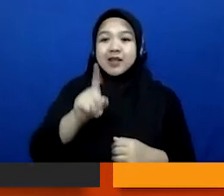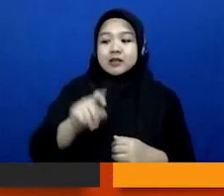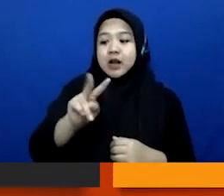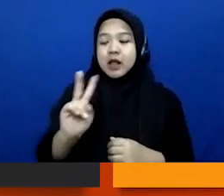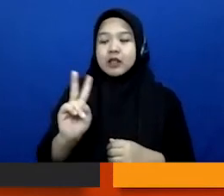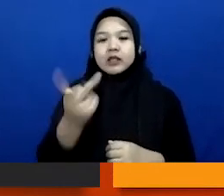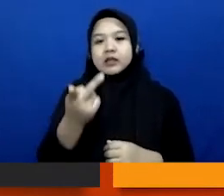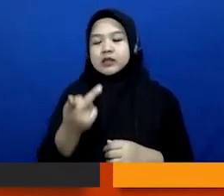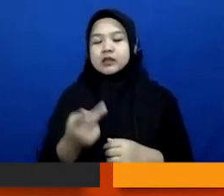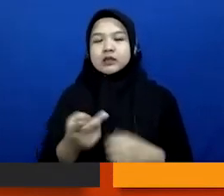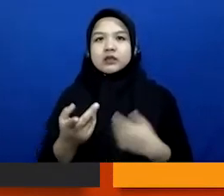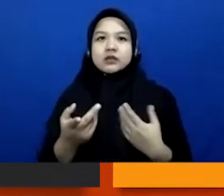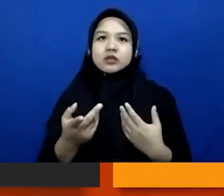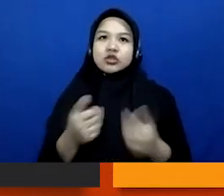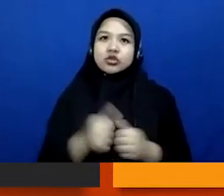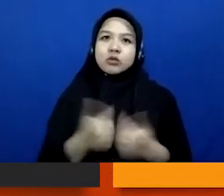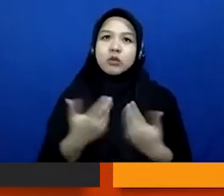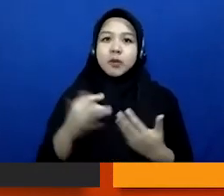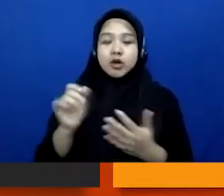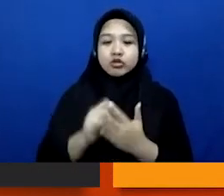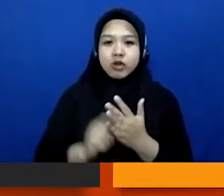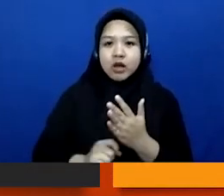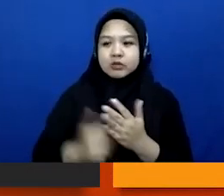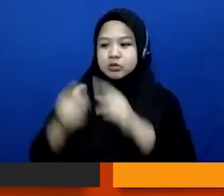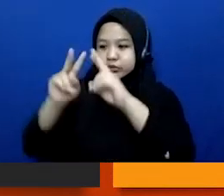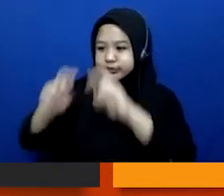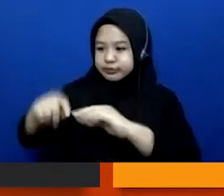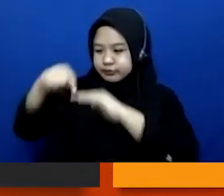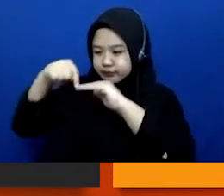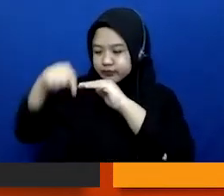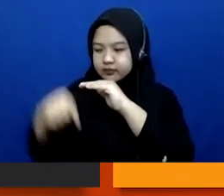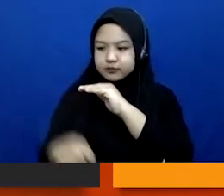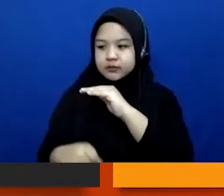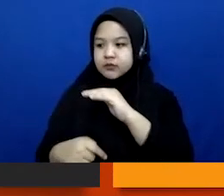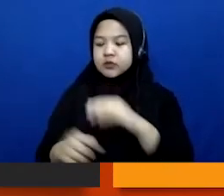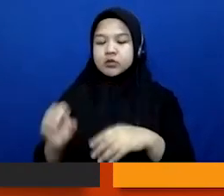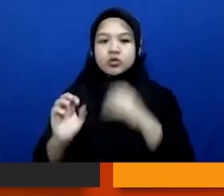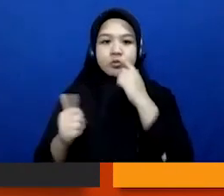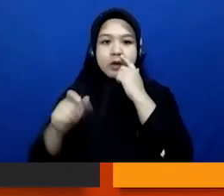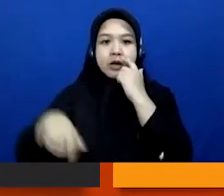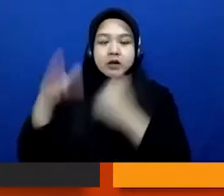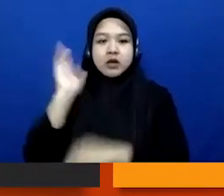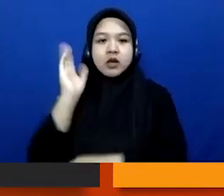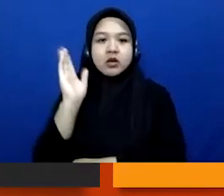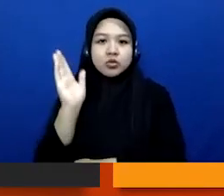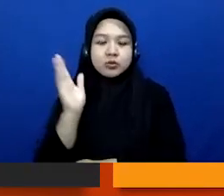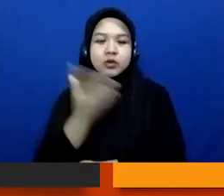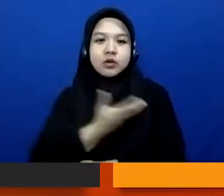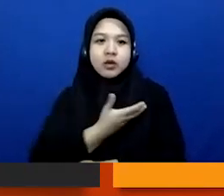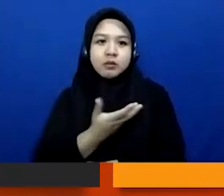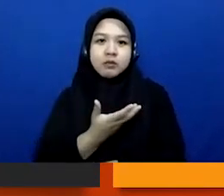bagaimana jurnalis itu menelusuri supaya narasumber ini mau